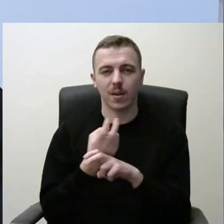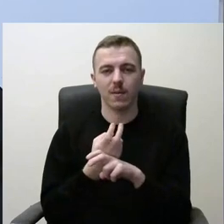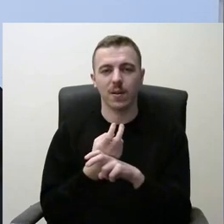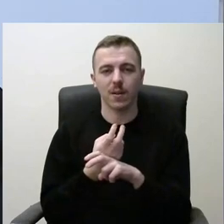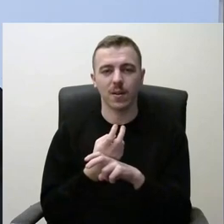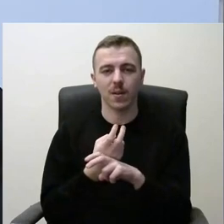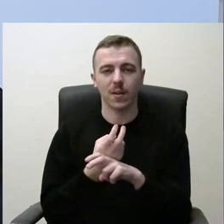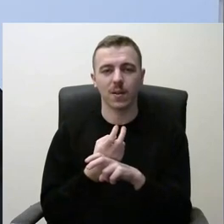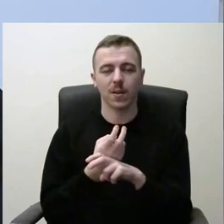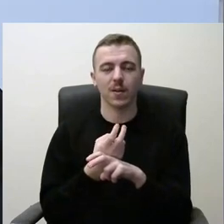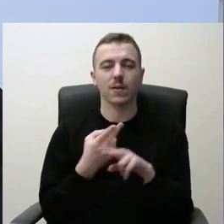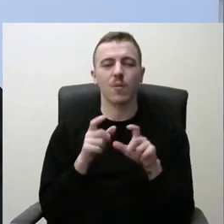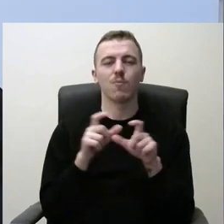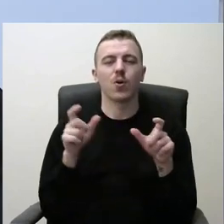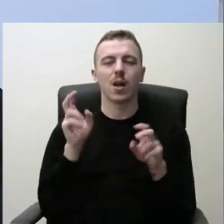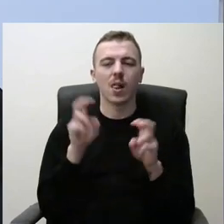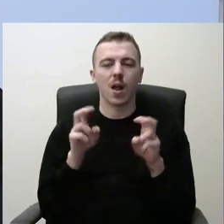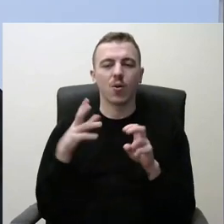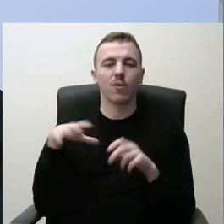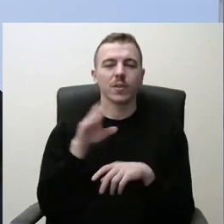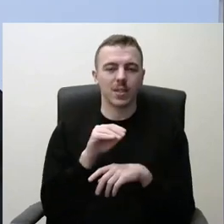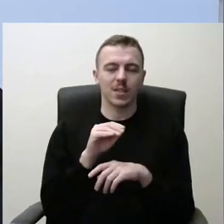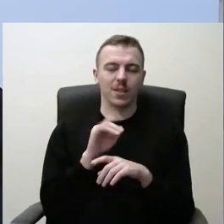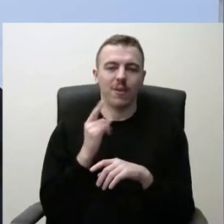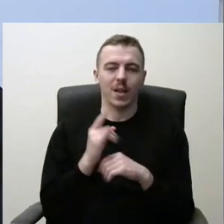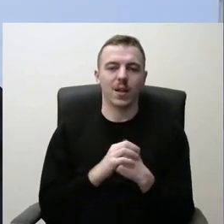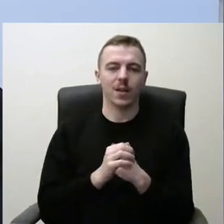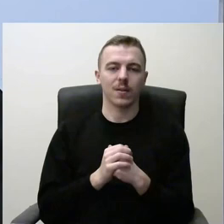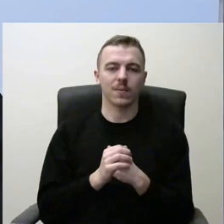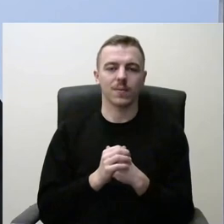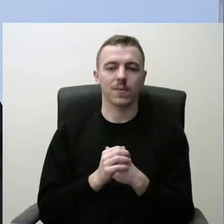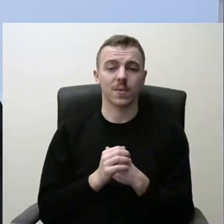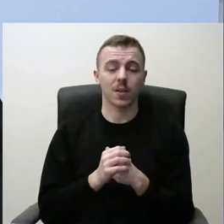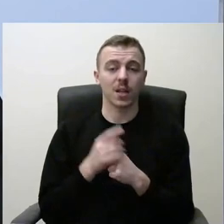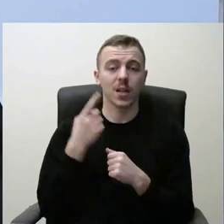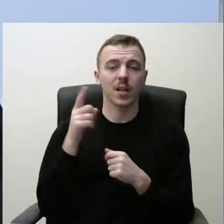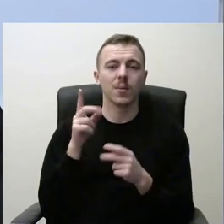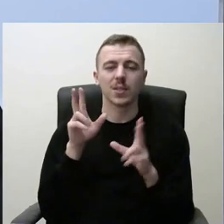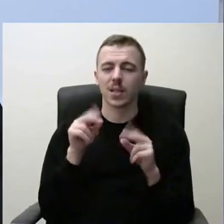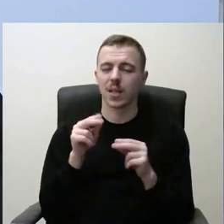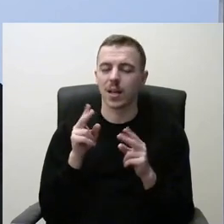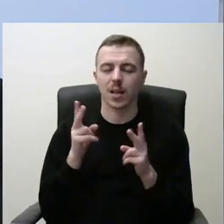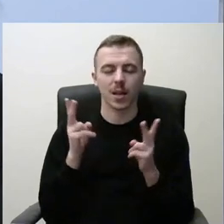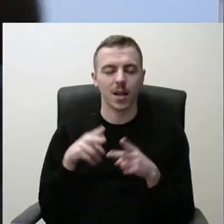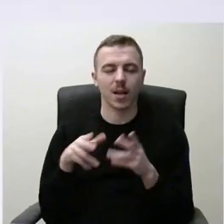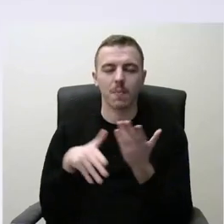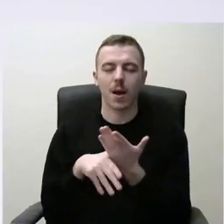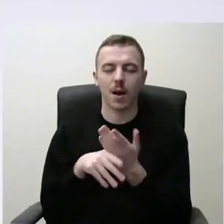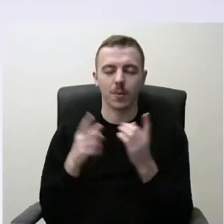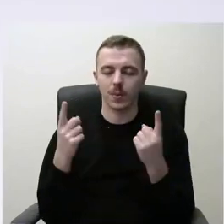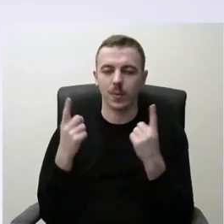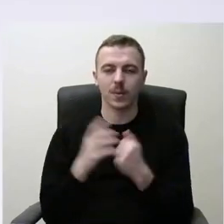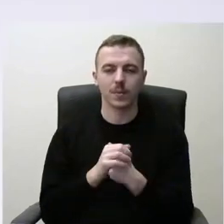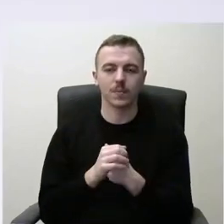mokyklą lanko visi bei šimties vaikai ir jiems kitiems tikrai reikia labai dėlės pagalbą. Ačiū.